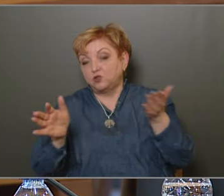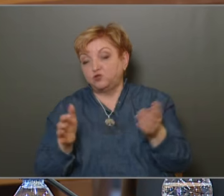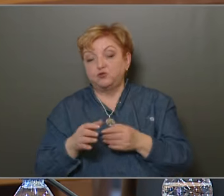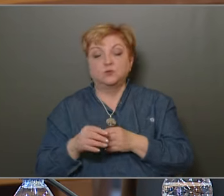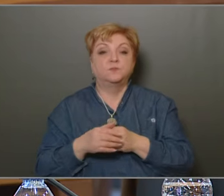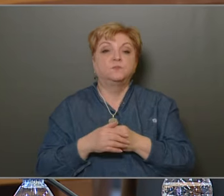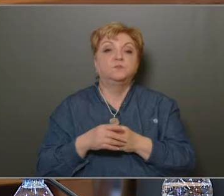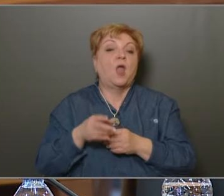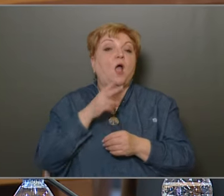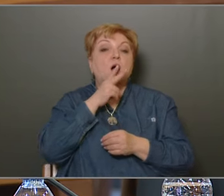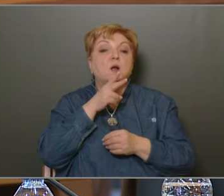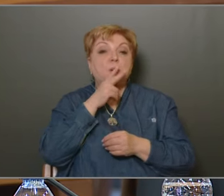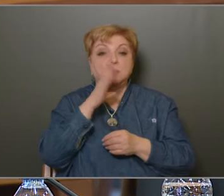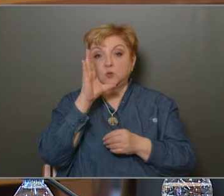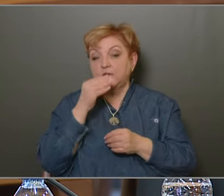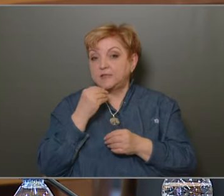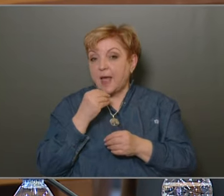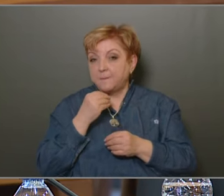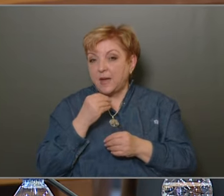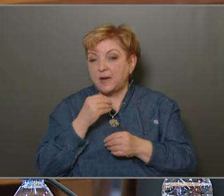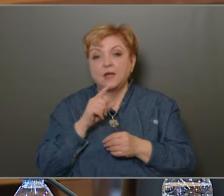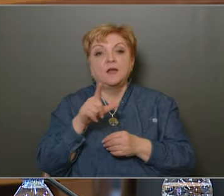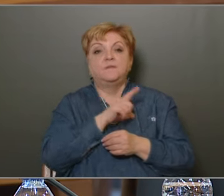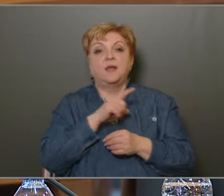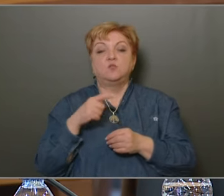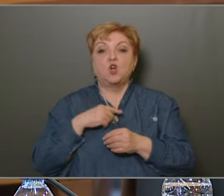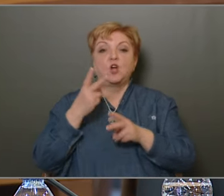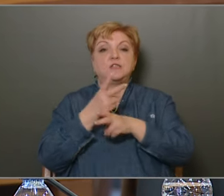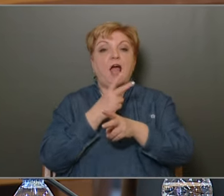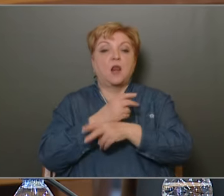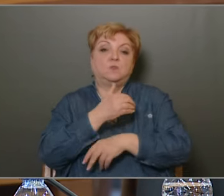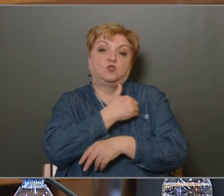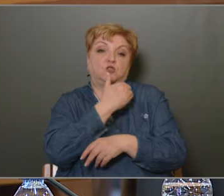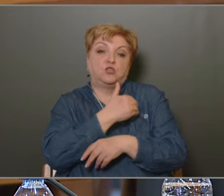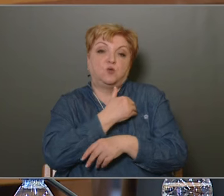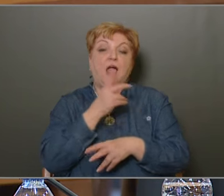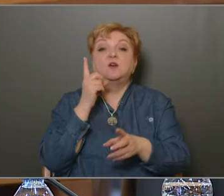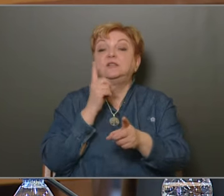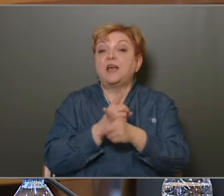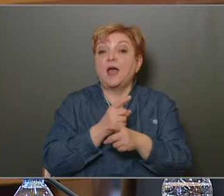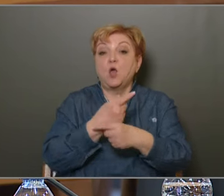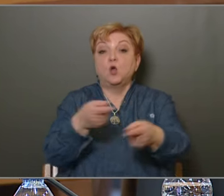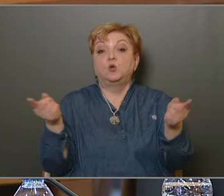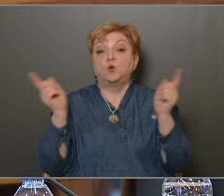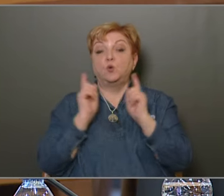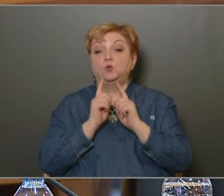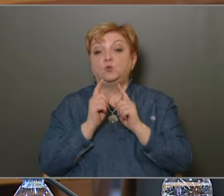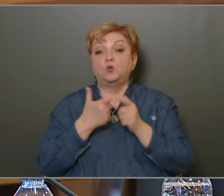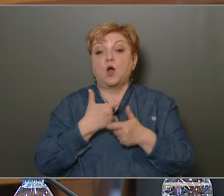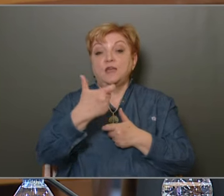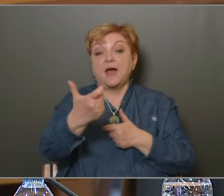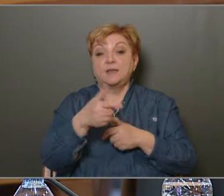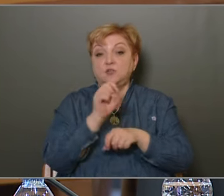jegyzem meg, hogy arra panaszkodnak az emberek, hogy nem csak az államisított iskolákat, de körülöttük a